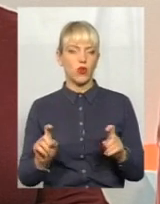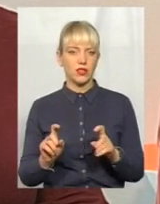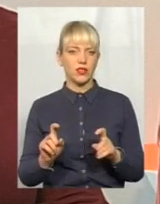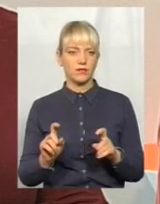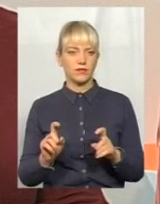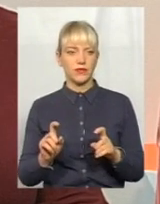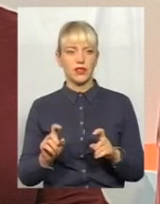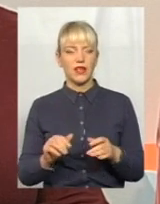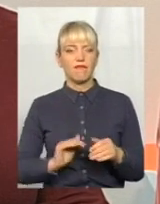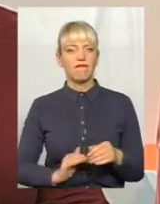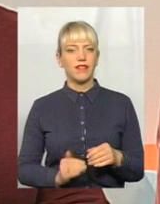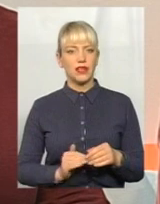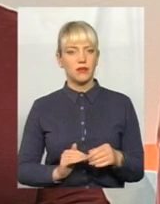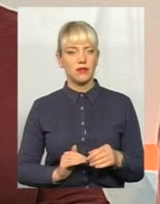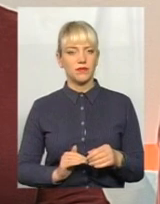фонди, фірми,